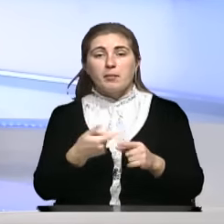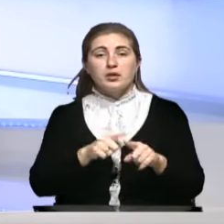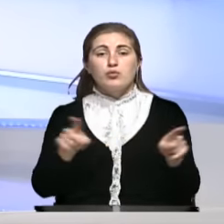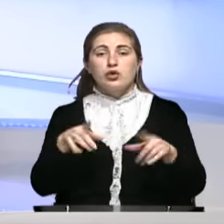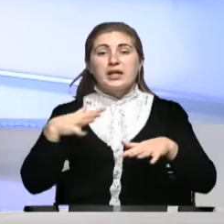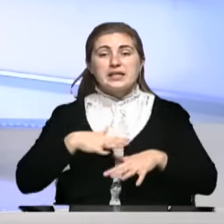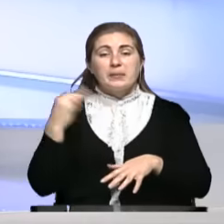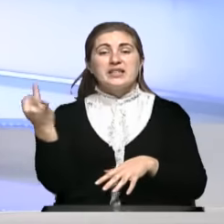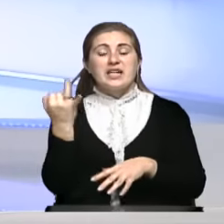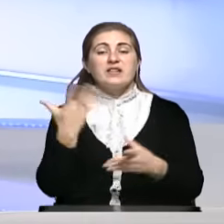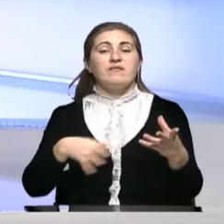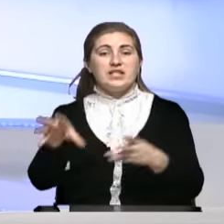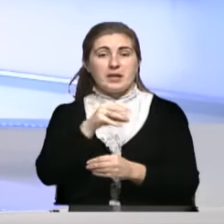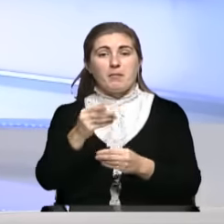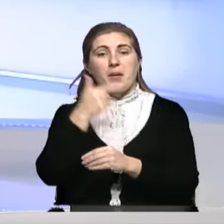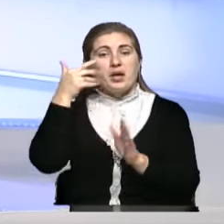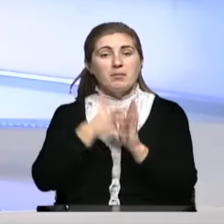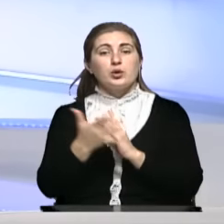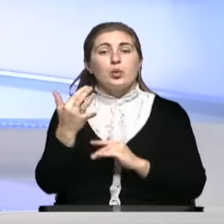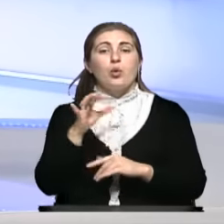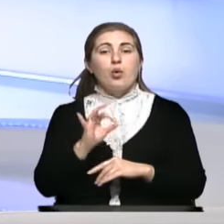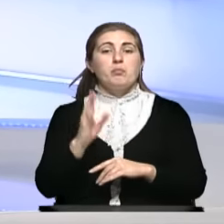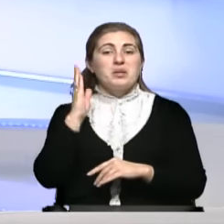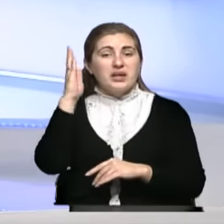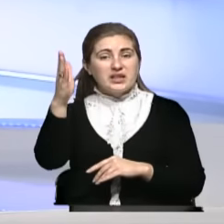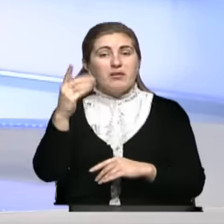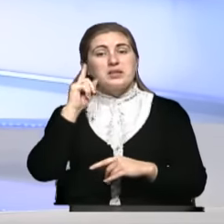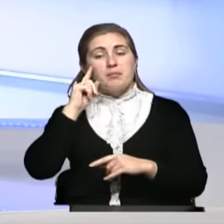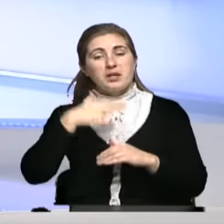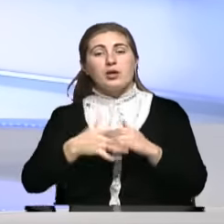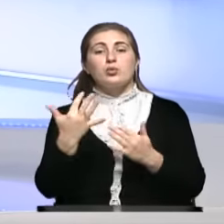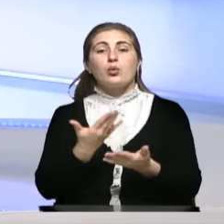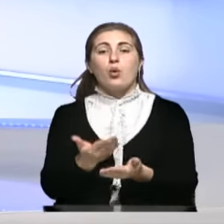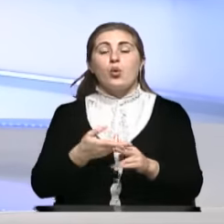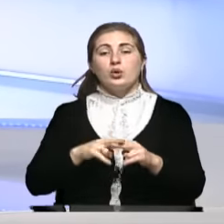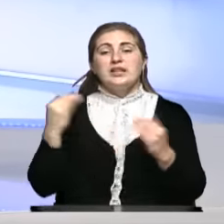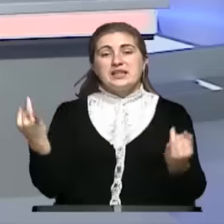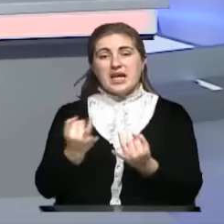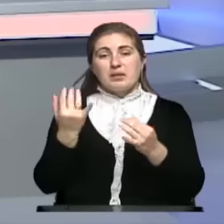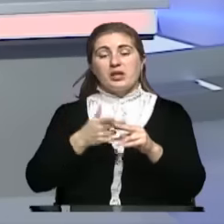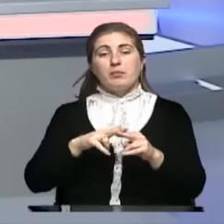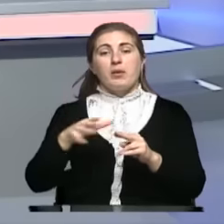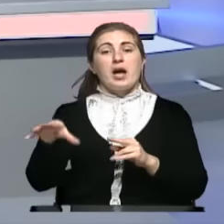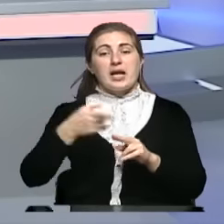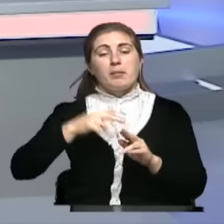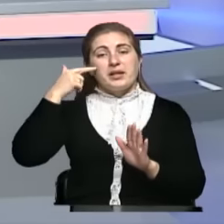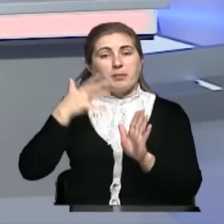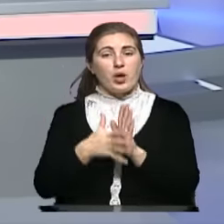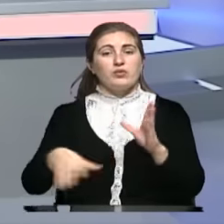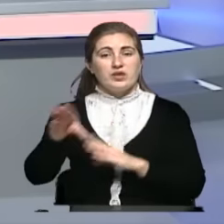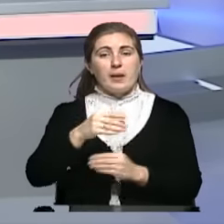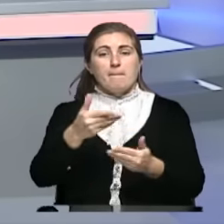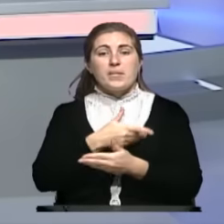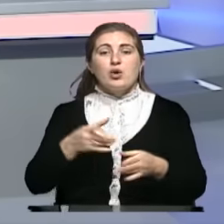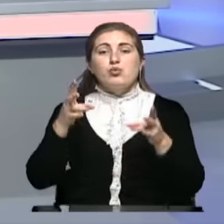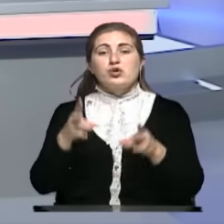интересен всем. Мы понимаем, насколько он перспективен, мы понимаем, насколько он интересен, поэтому это понимают все. Мы ущерба от